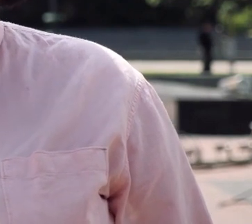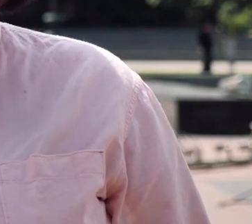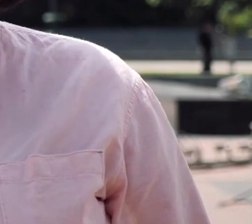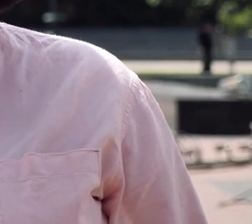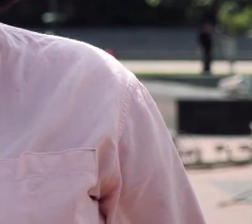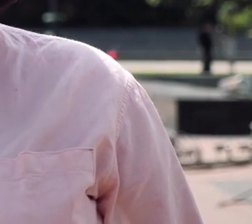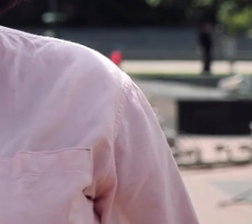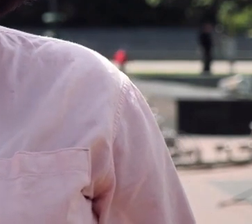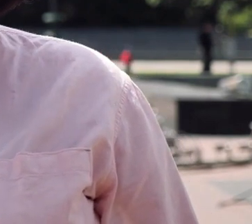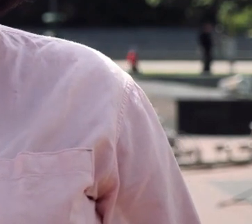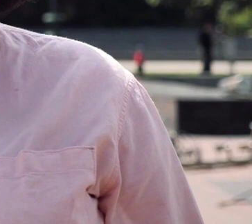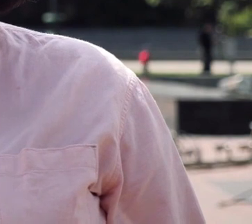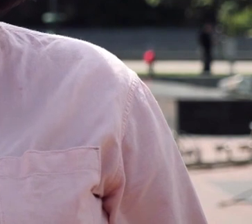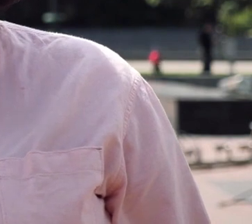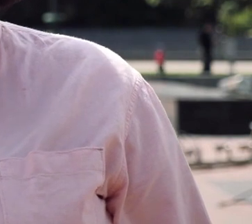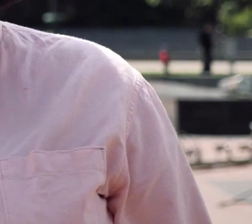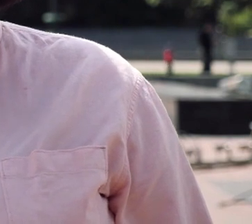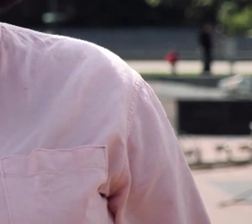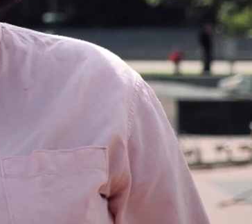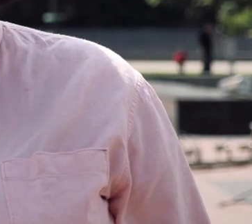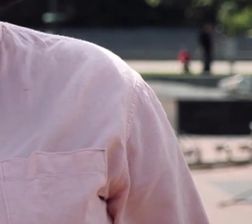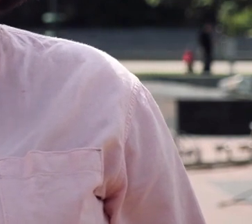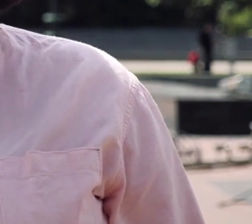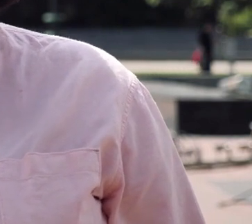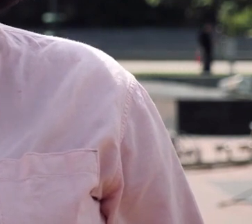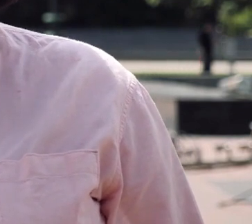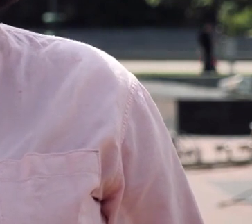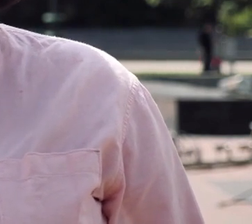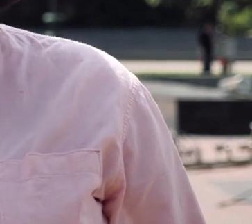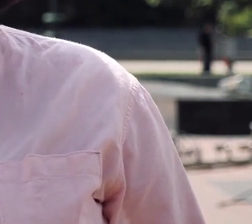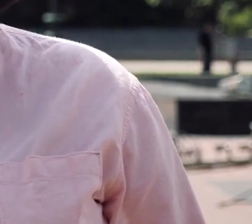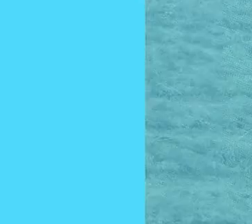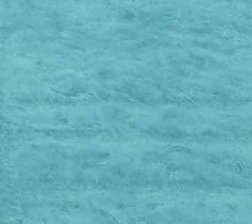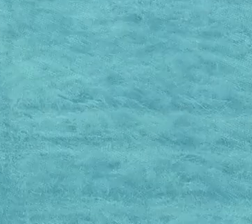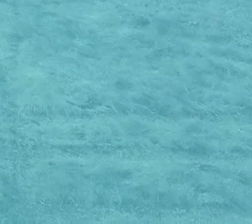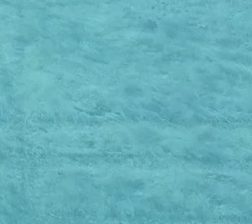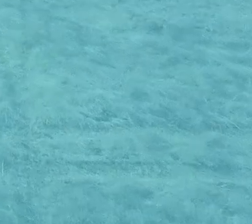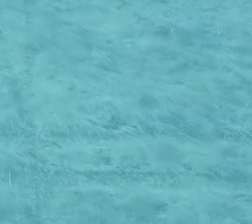Це вся родина за столом. А також величезна радість для нас всіх.